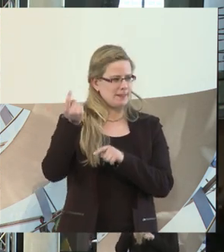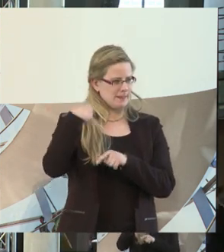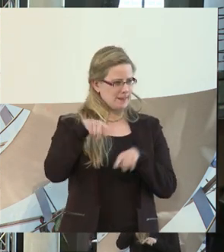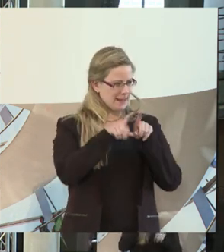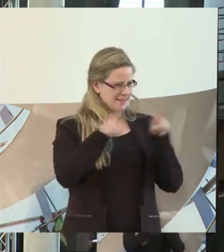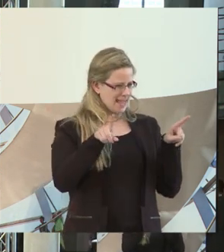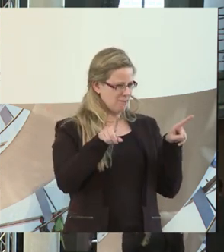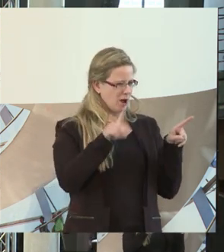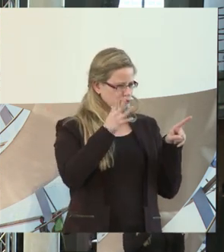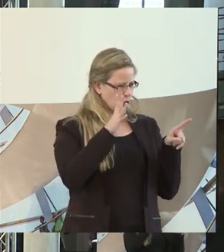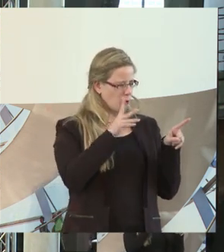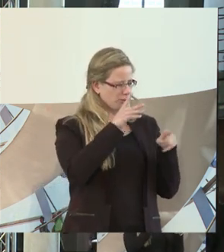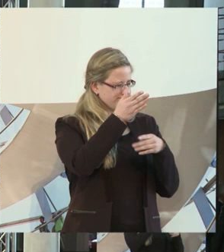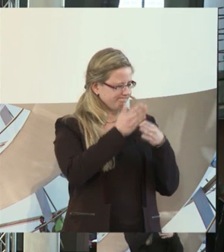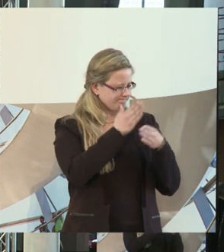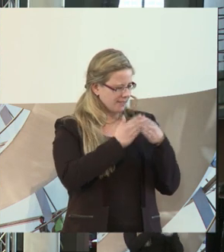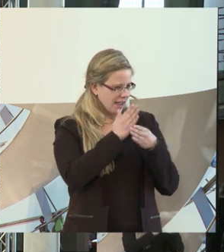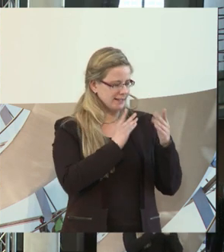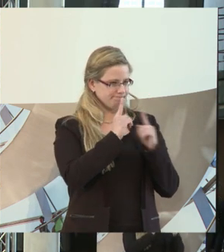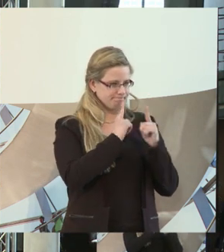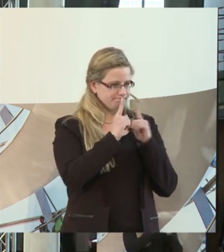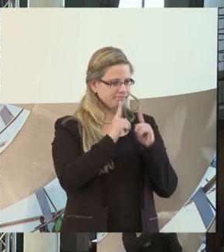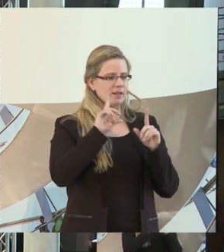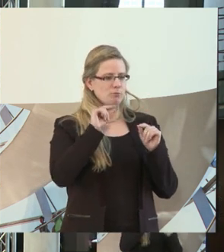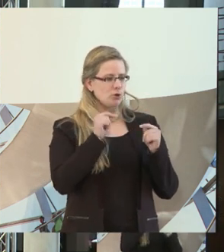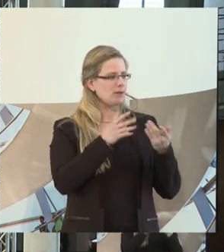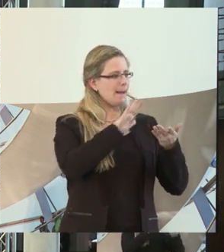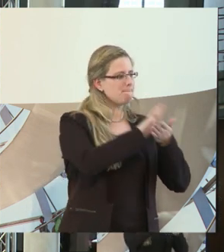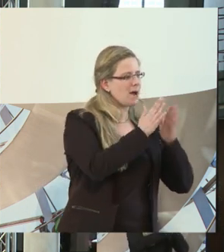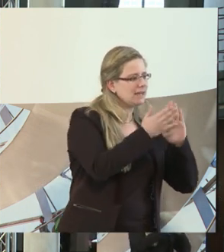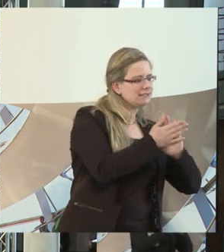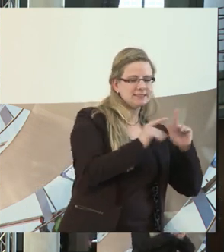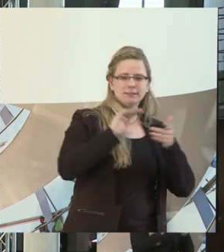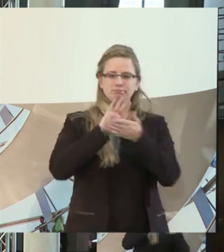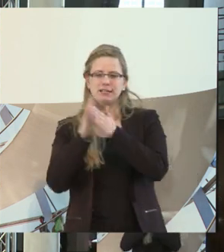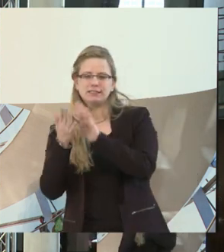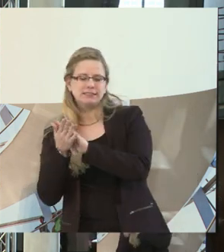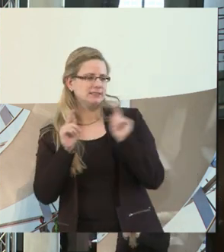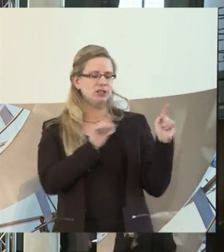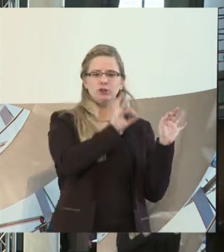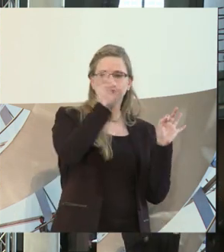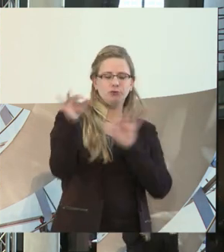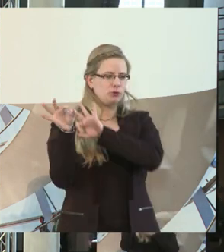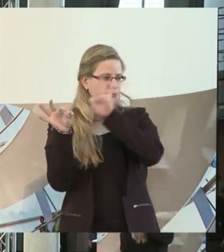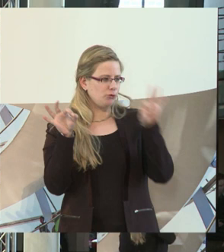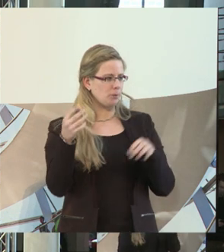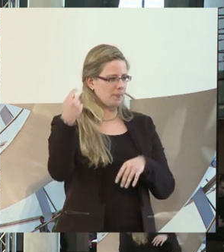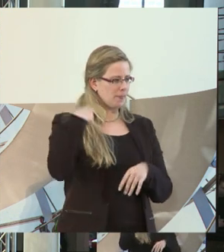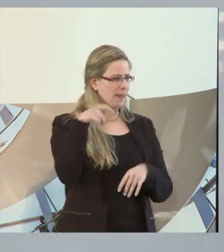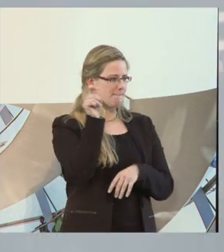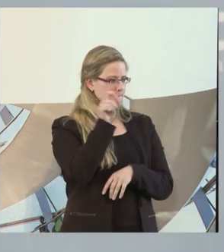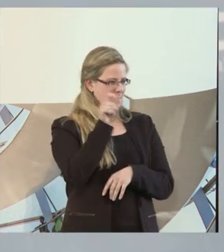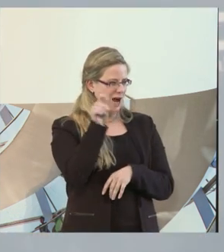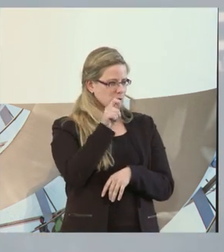auch schon ein bisschen diskutiert haben, nämlich Arbeit und Beschäftigung aus der Praxis für die Praxis. Ich möchte dazu sagen, es hat in der Pause ein bisschen Beschwerden